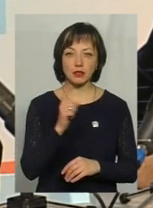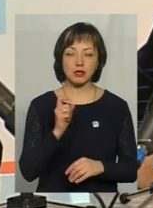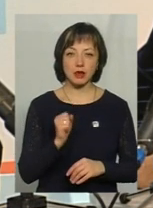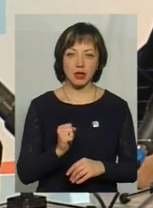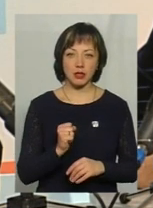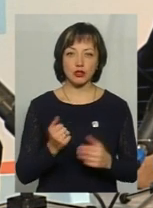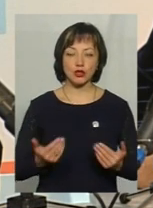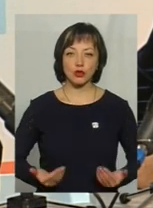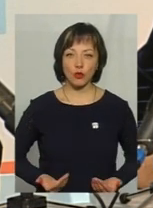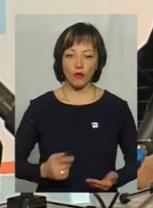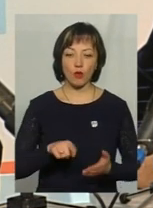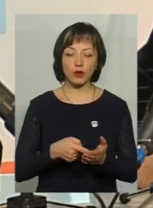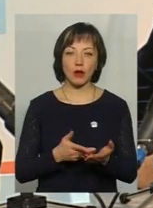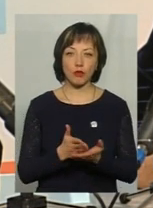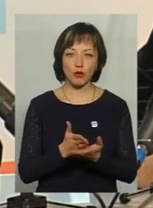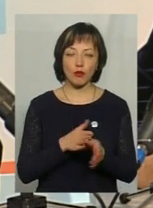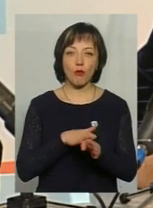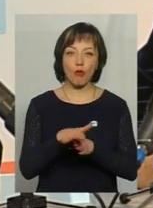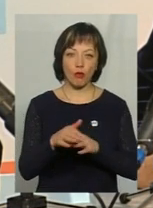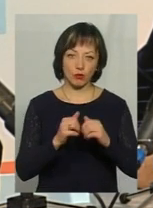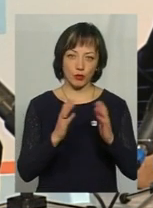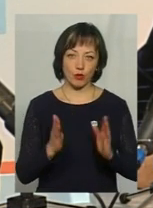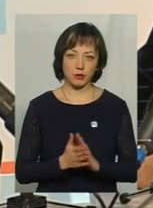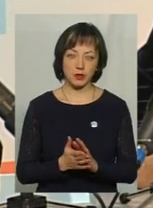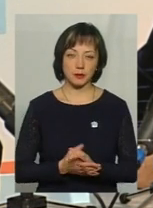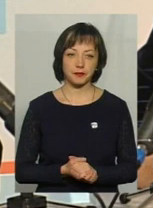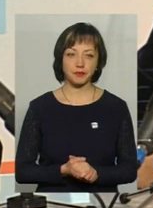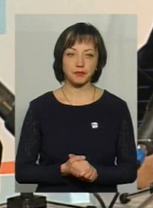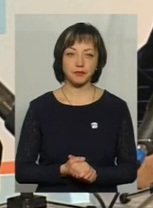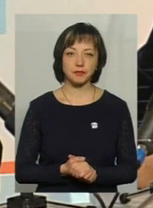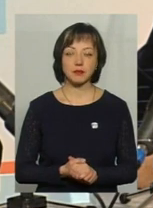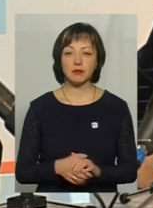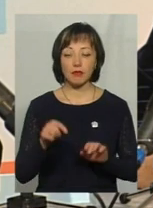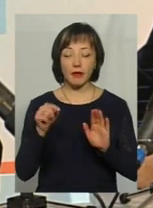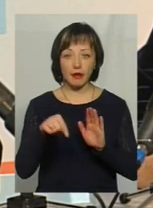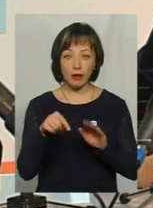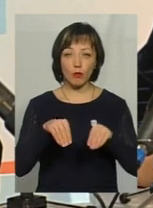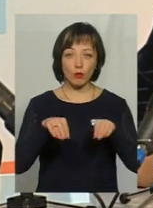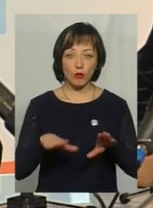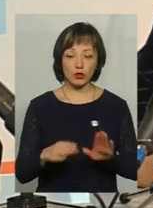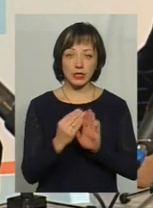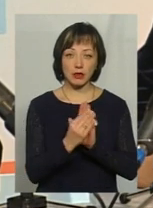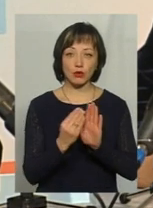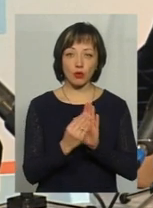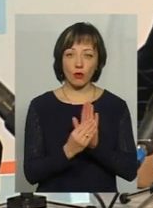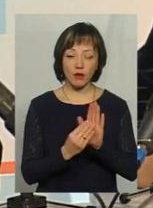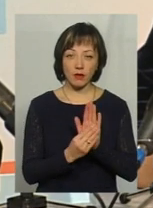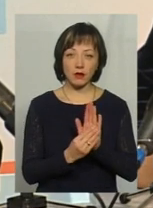житлово-комунальні послуги у повному обсязі. У постанові, окрім того, що